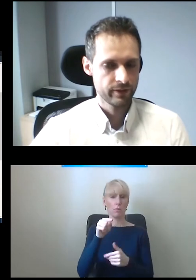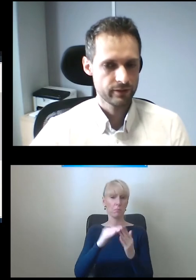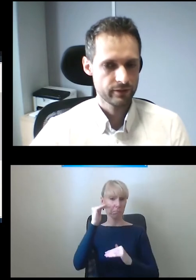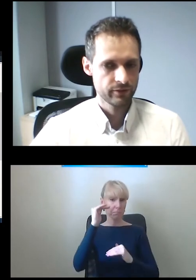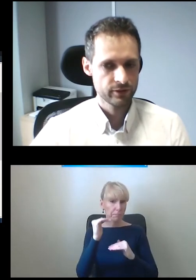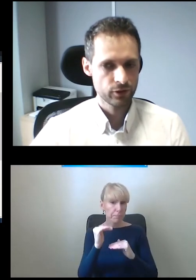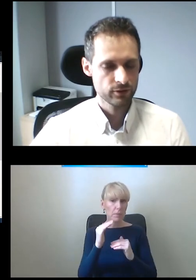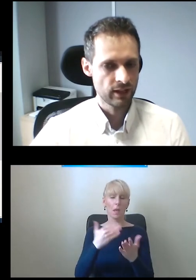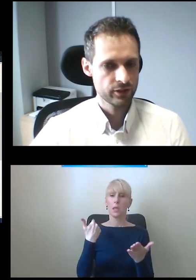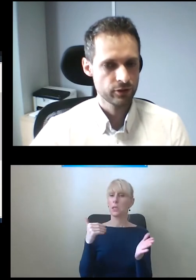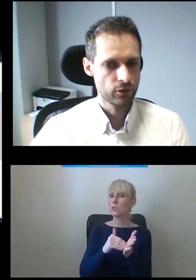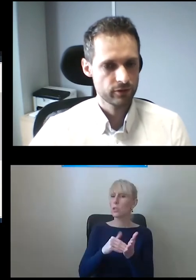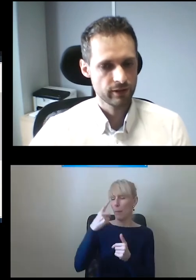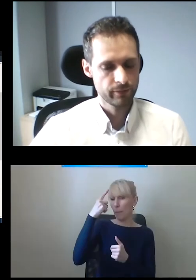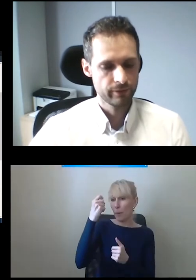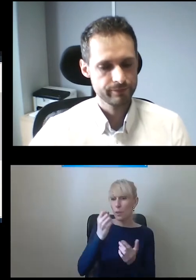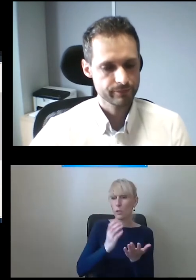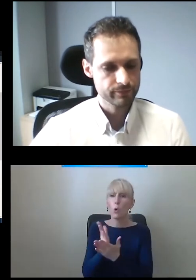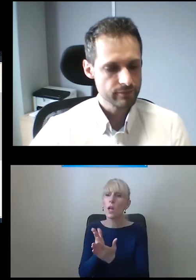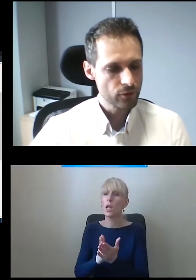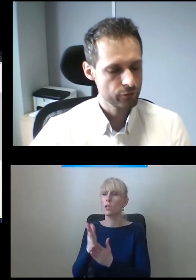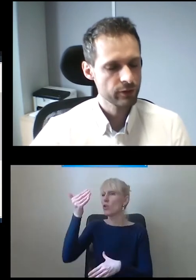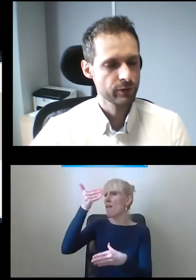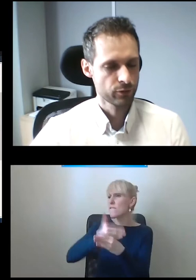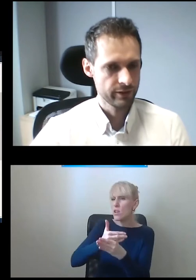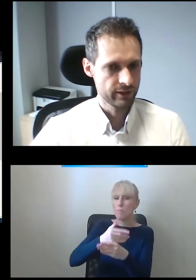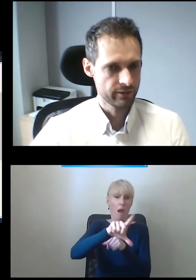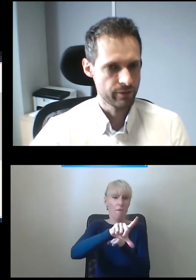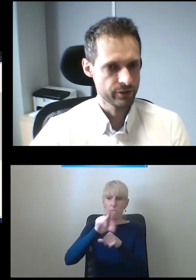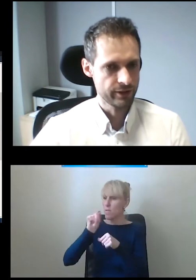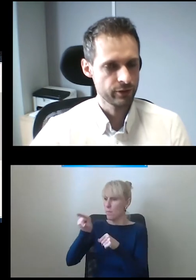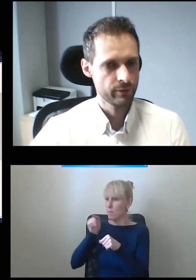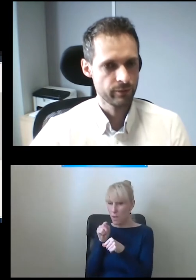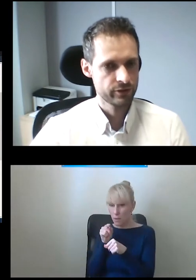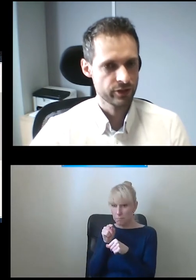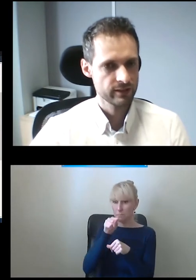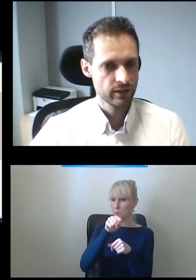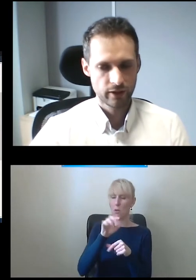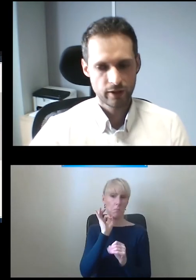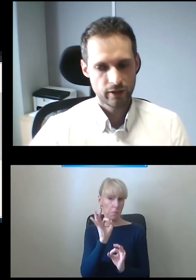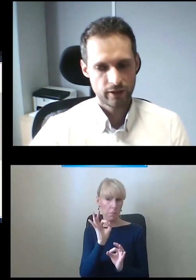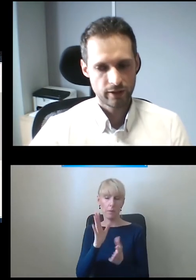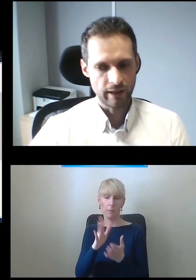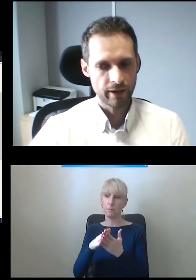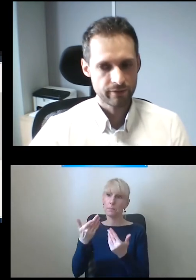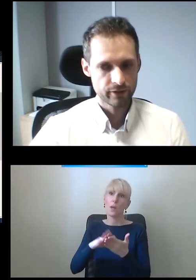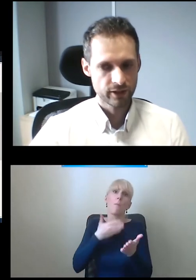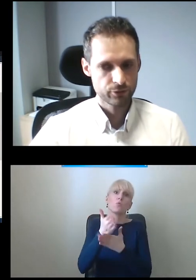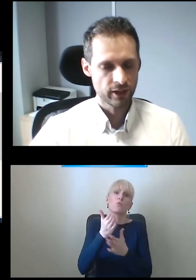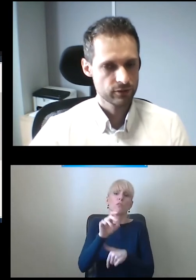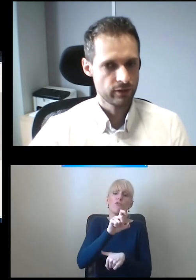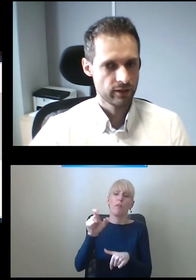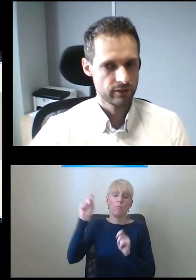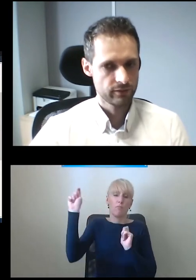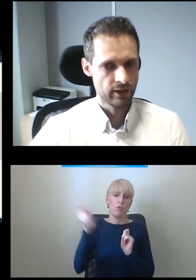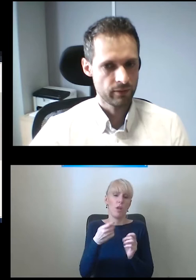Więc to tylko zależy od firmy, którą klient wybierze, jaki oni będą mieli czas naprawy, czas